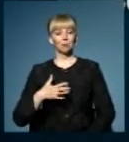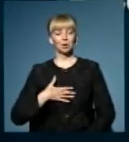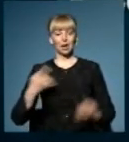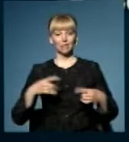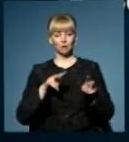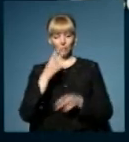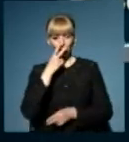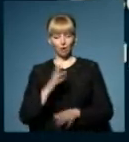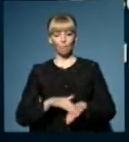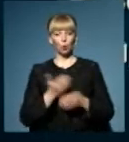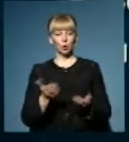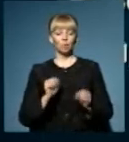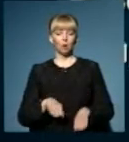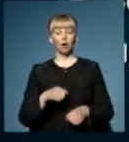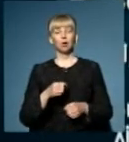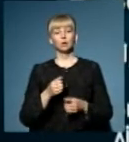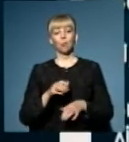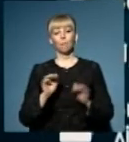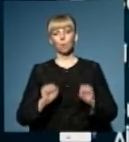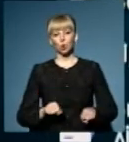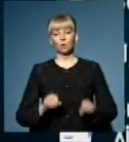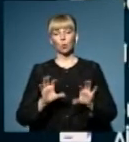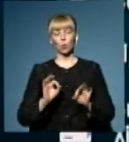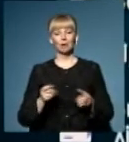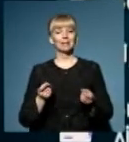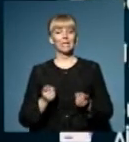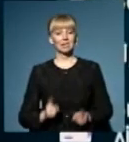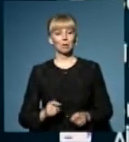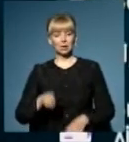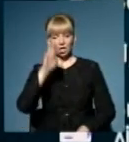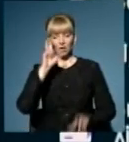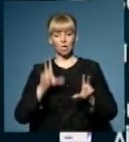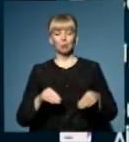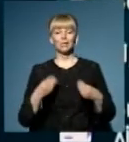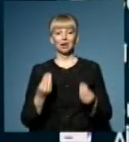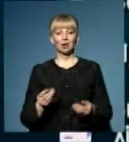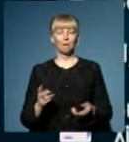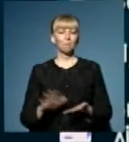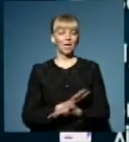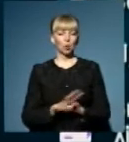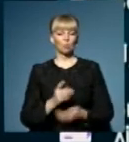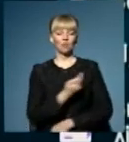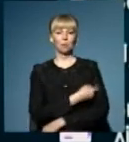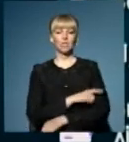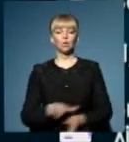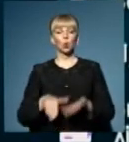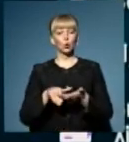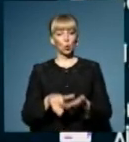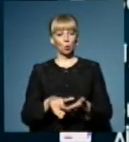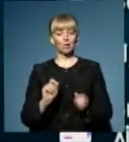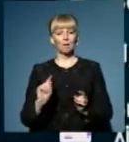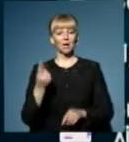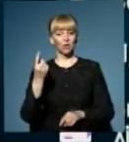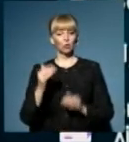телеглядачі бачать, будь ласка, маєте можливість прокоментувати. Насправді, держава гарантує надання безоплатної медичної допомоги на